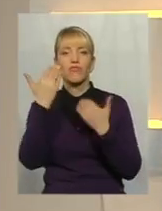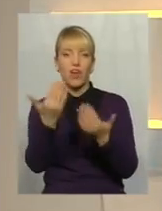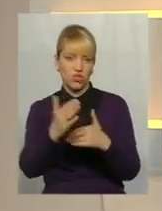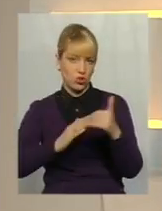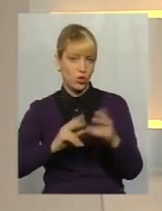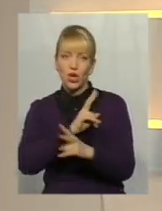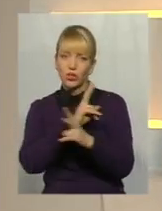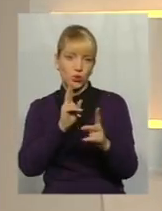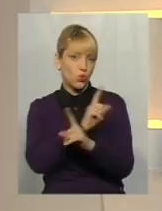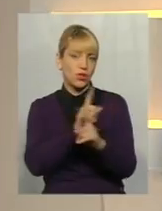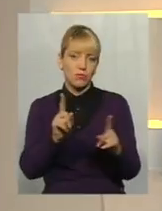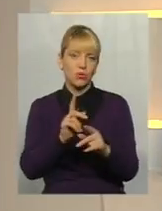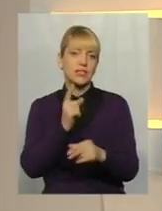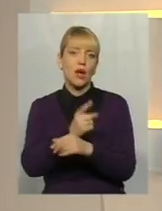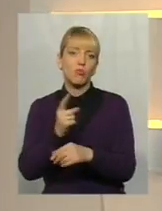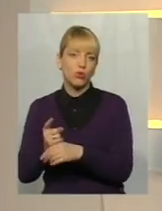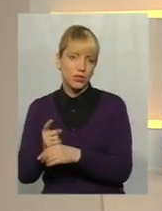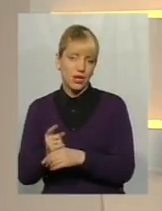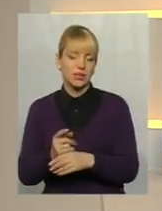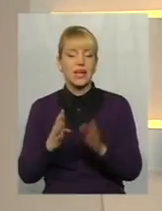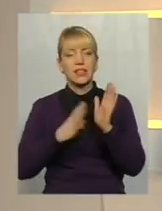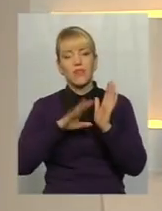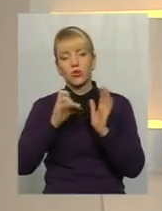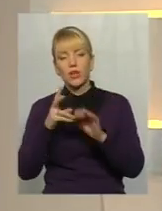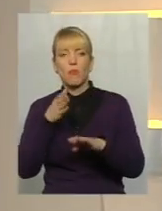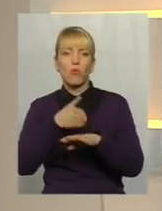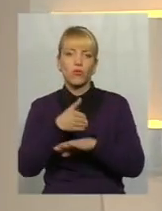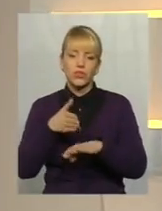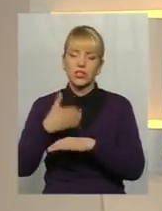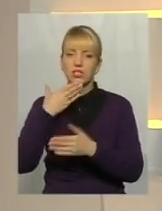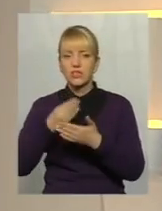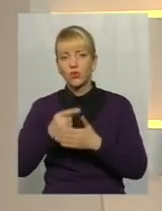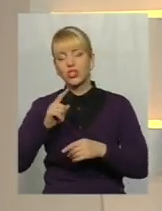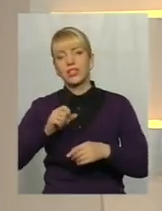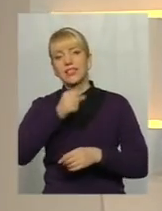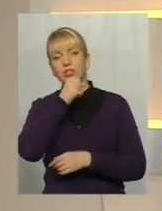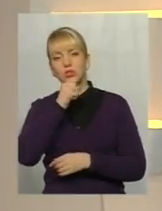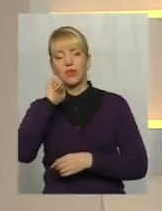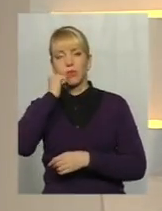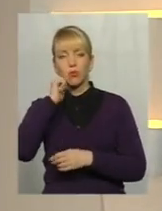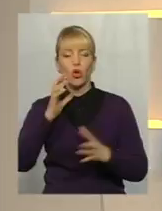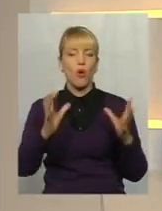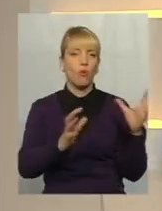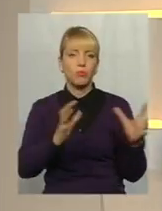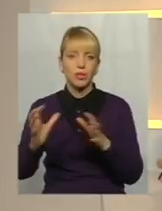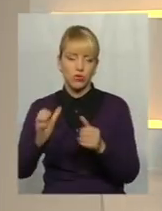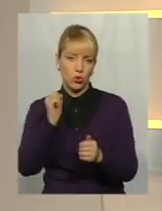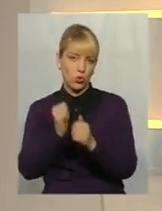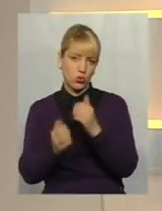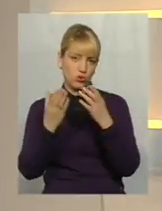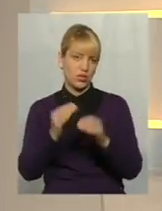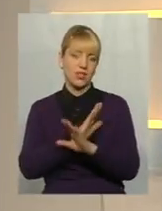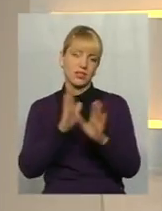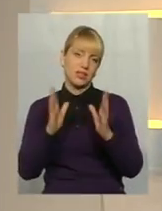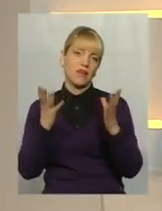не забороняє 9 травня провідати своїх рідніх, рідних дідусів, бабусів і опікуватись кожного дня, а не тільки в